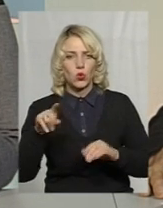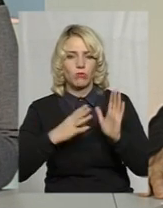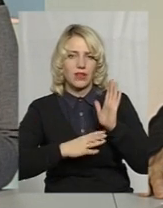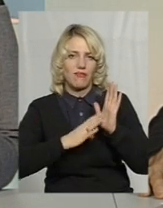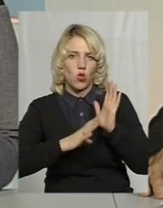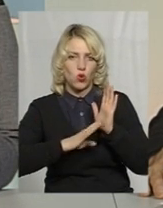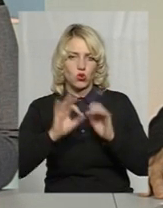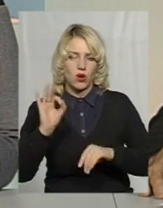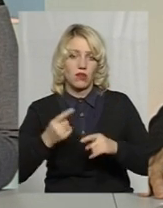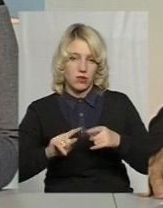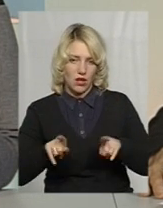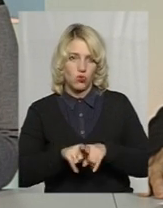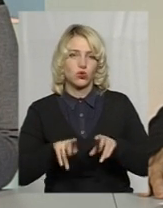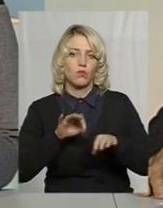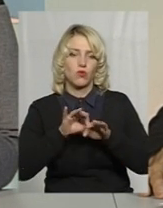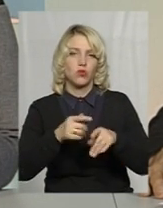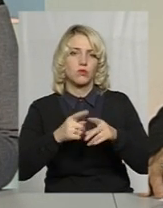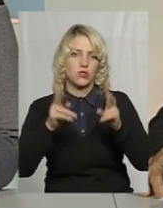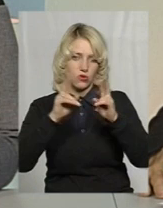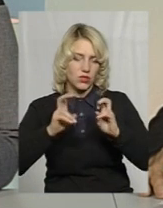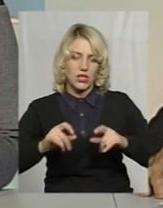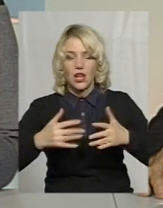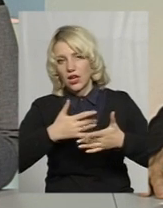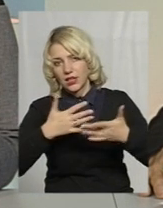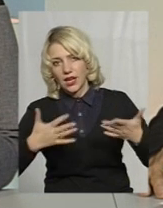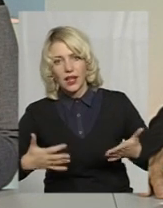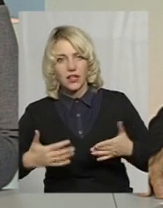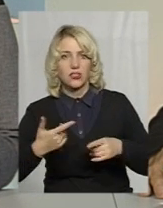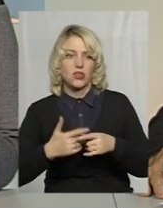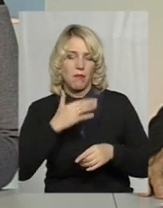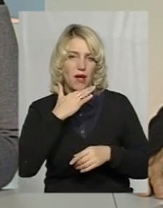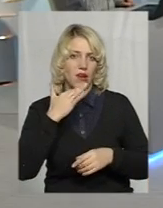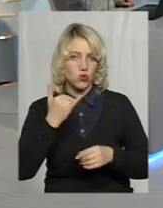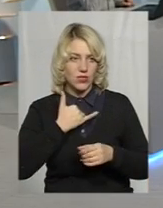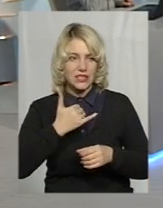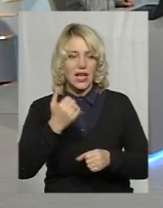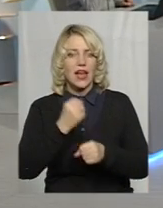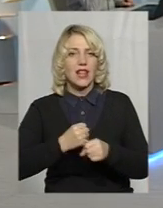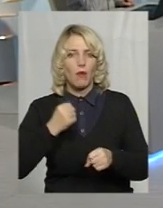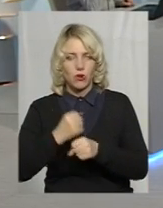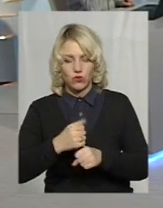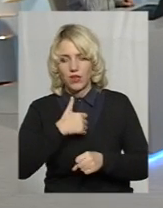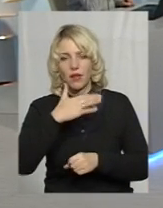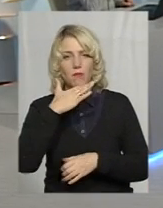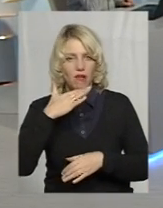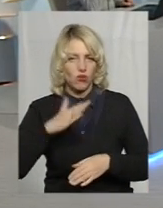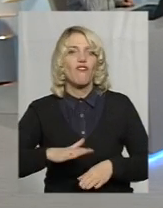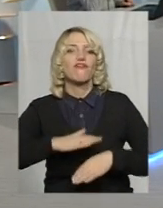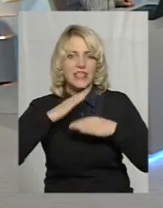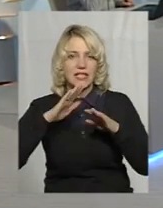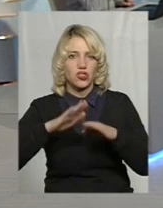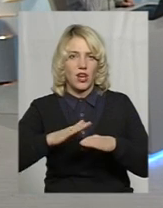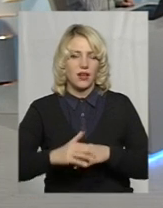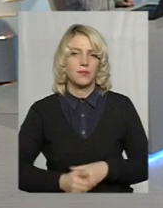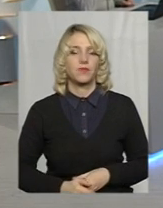дослідження проводимо і таке інше. Багато всяких напрацювань і платів вистачає. Дуже багато напрацювань,